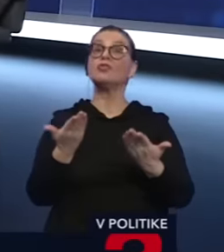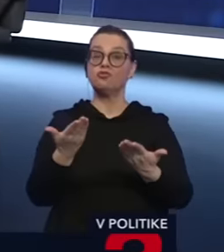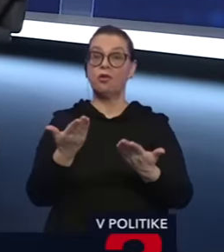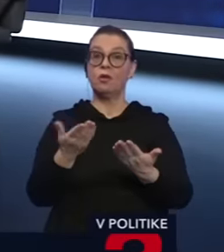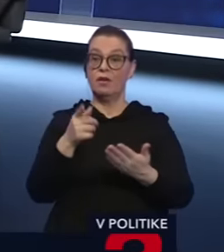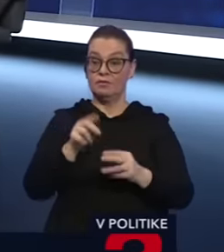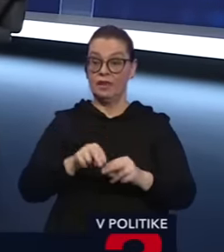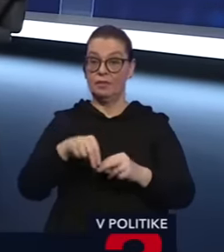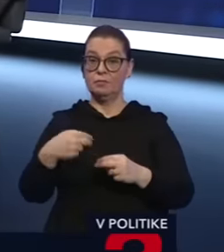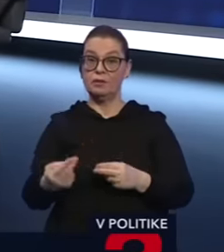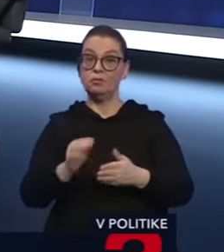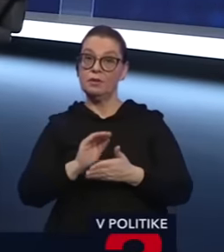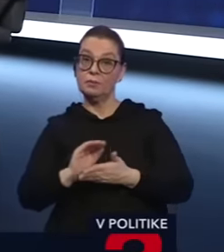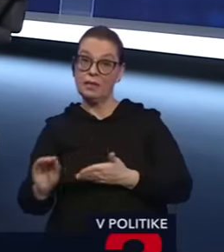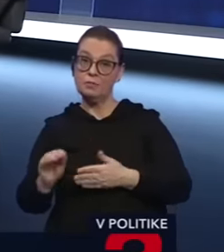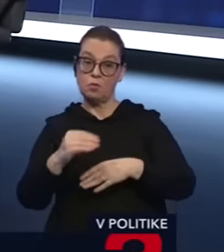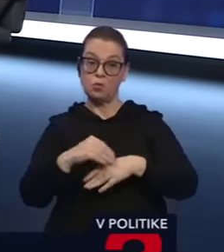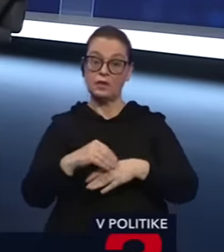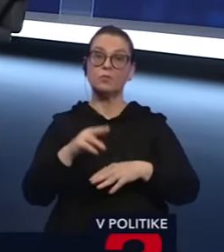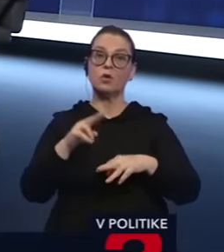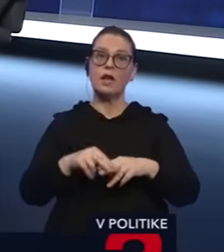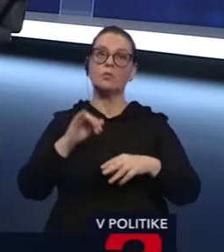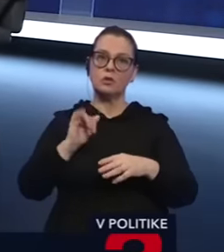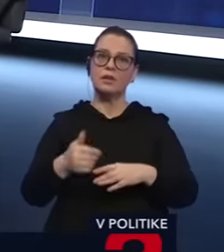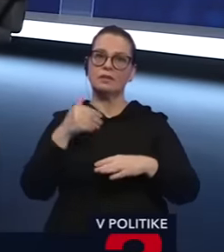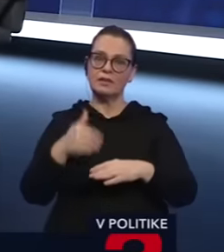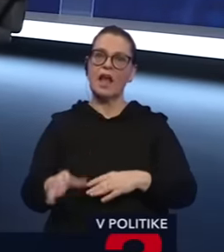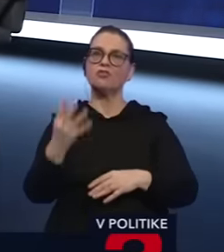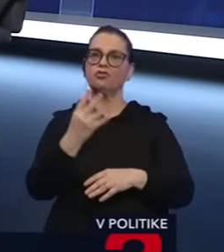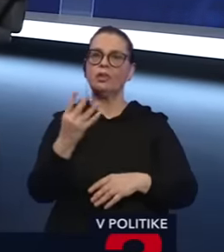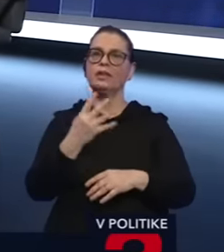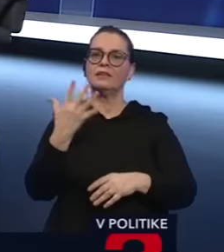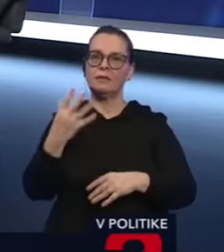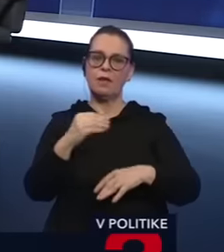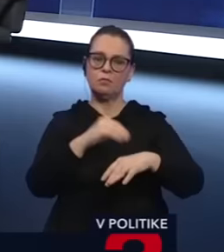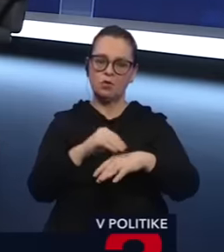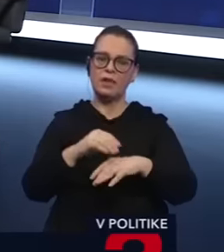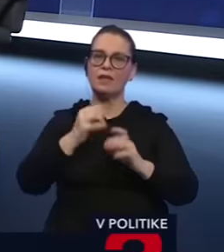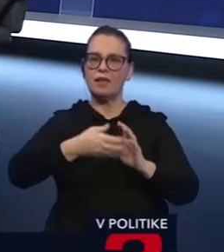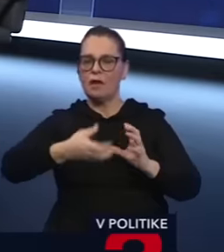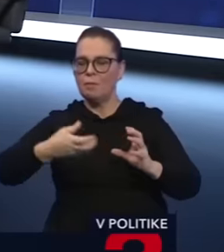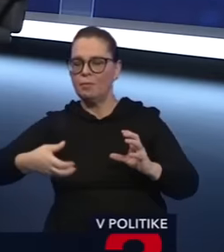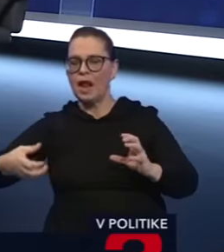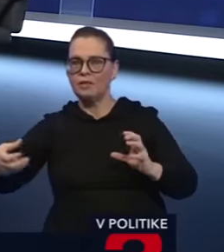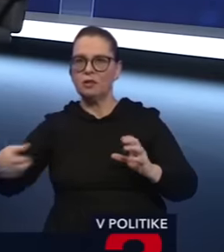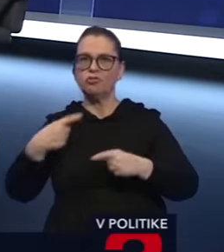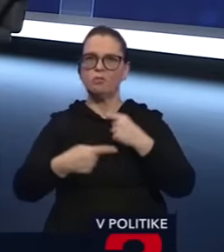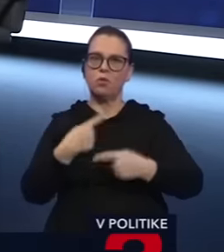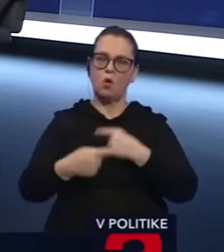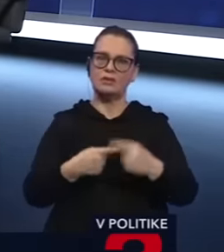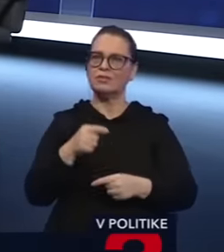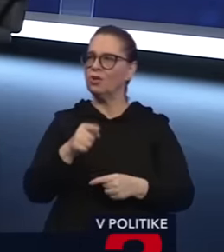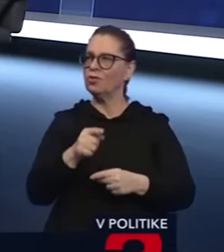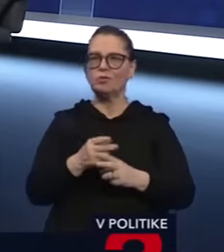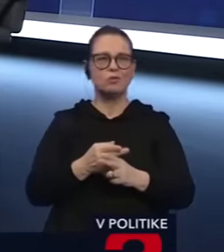vystúpite mimo ako faktické poznámky, tak potom z toho vznikne dalších 45 faktických poznámok, čo opäť malen predĺžoval celý ten proces. Takže to sú